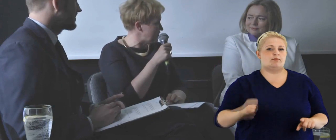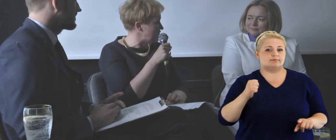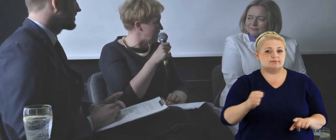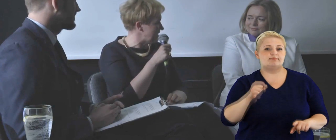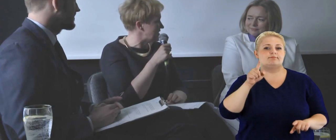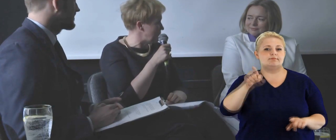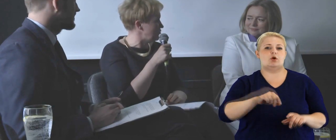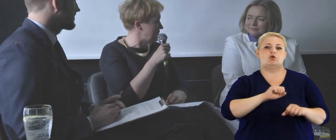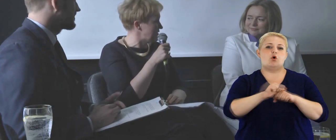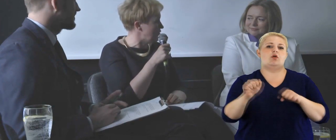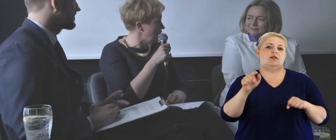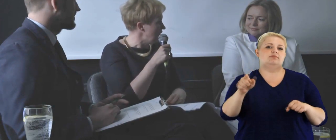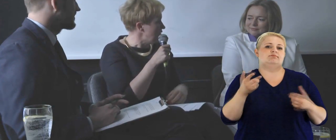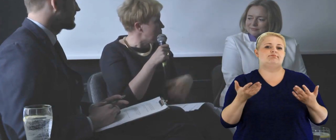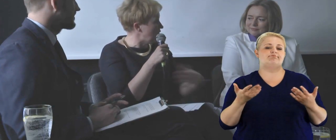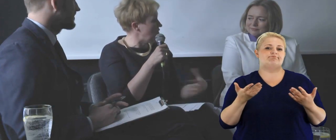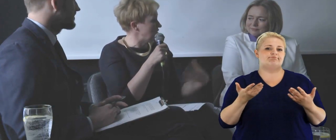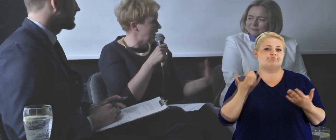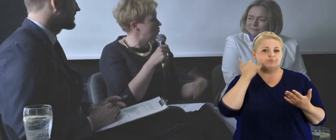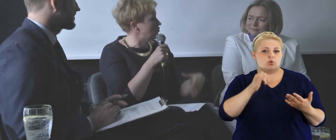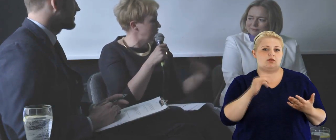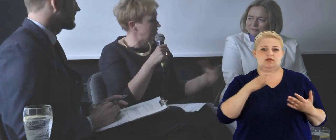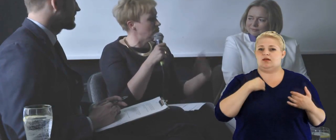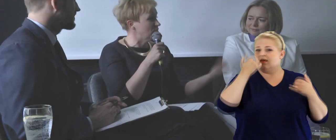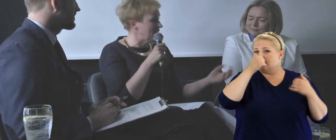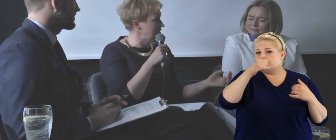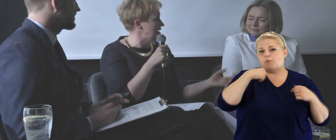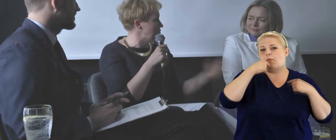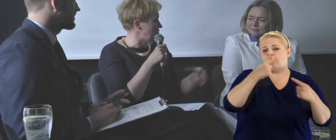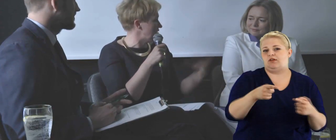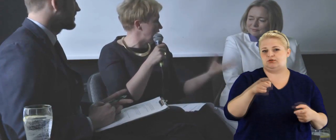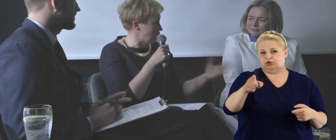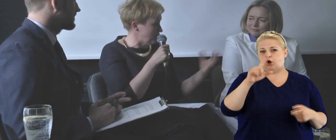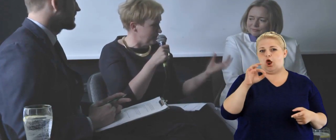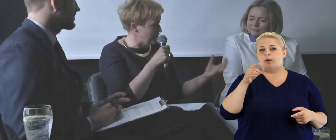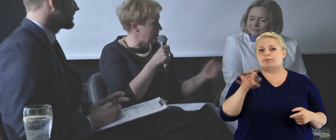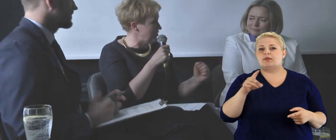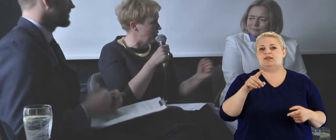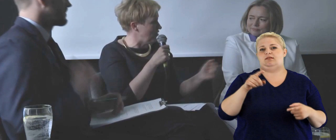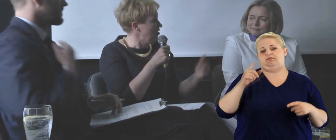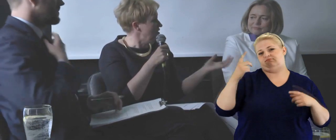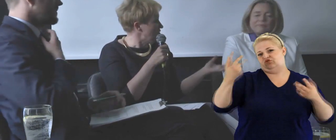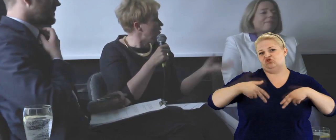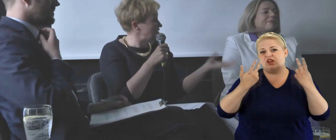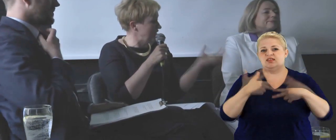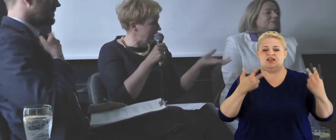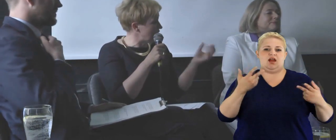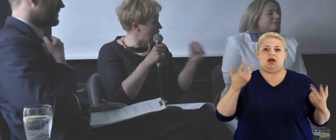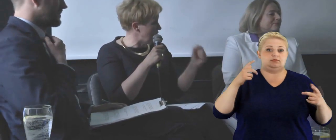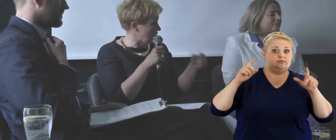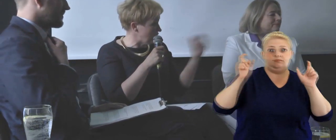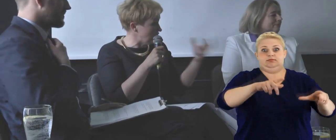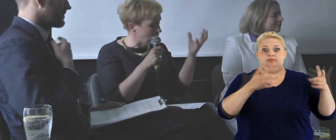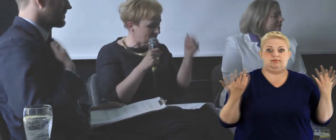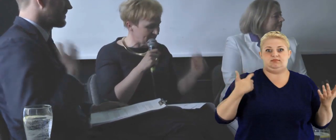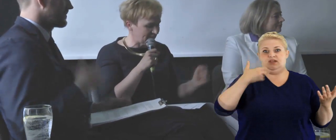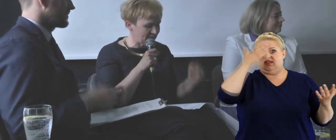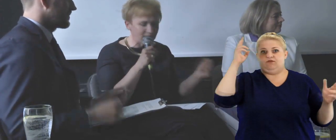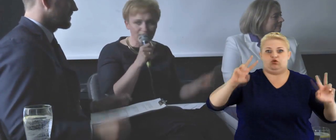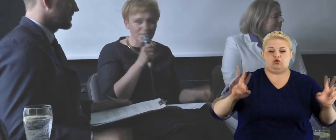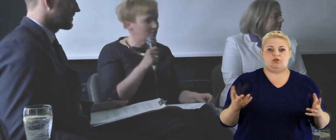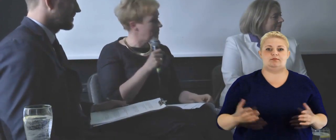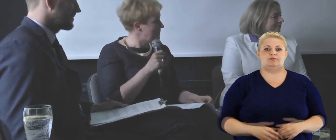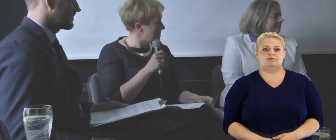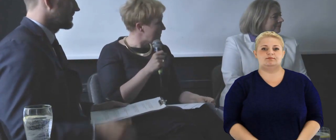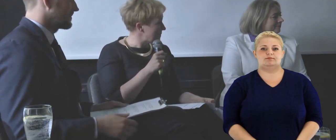nie mogę powiedzieć, że jestem lobbystą, bo od razu chwycą to media, bo od razu chwyci to, no właśnie, nie wiadomo kto, to ciągle jest